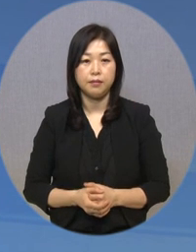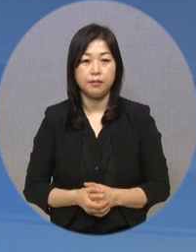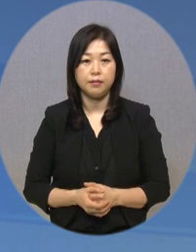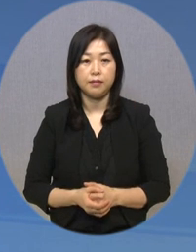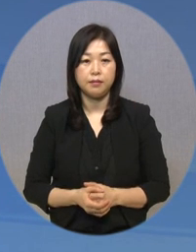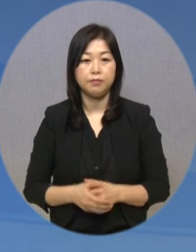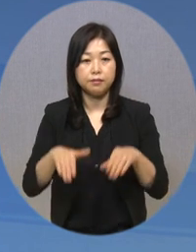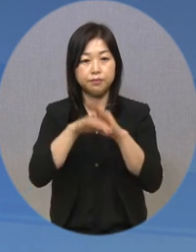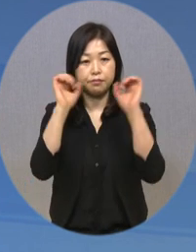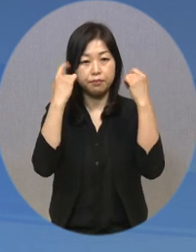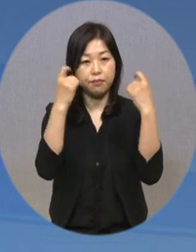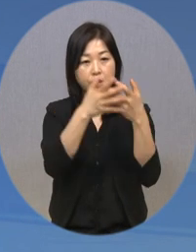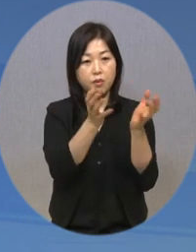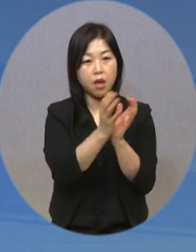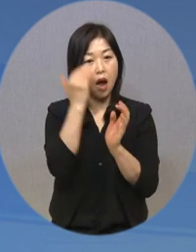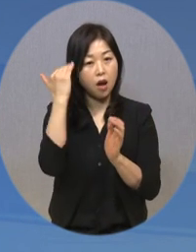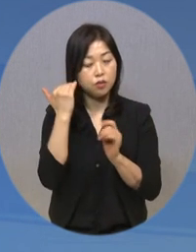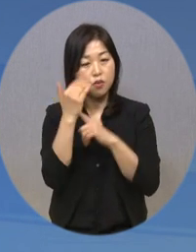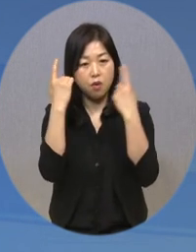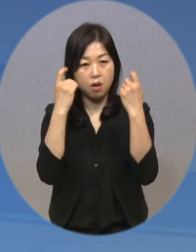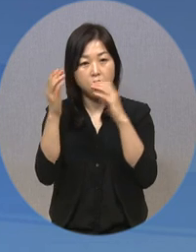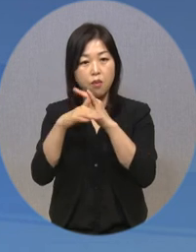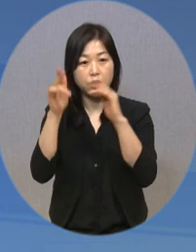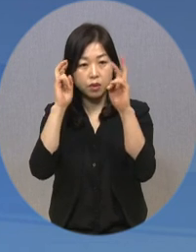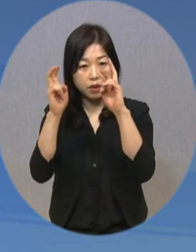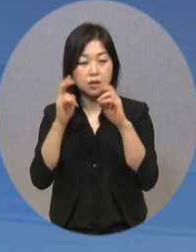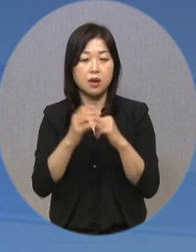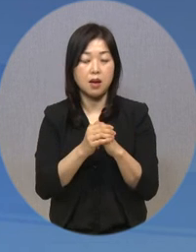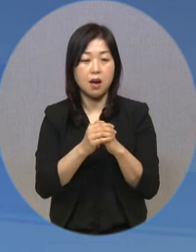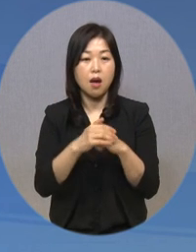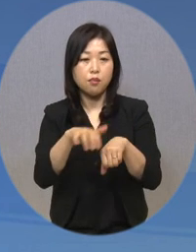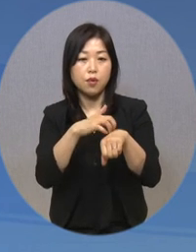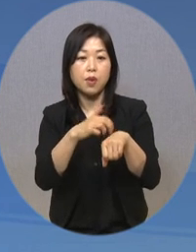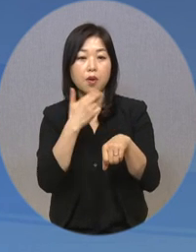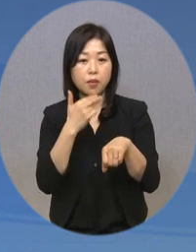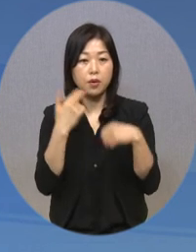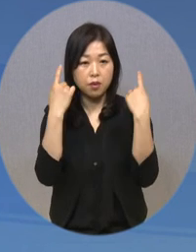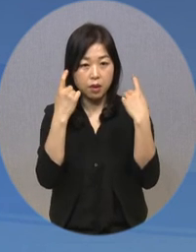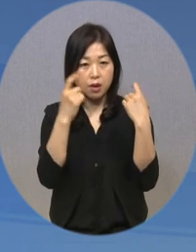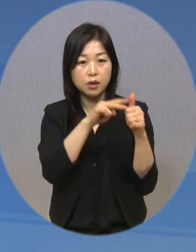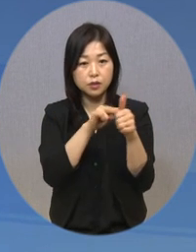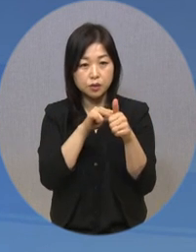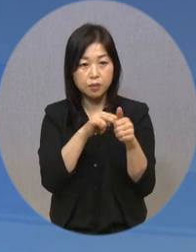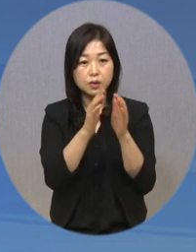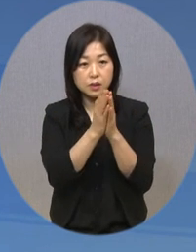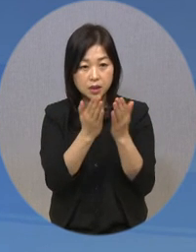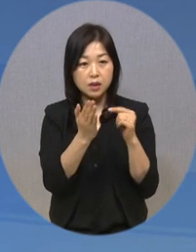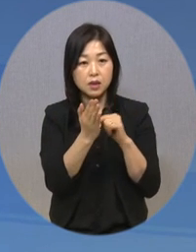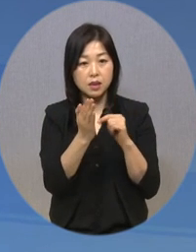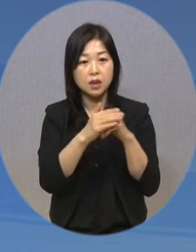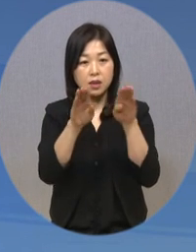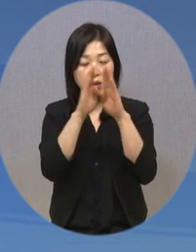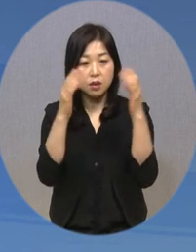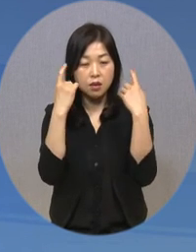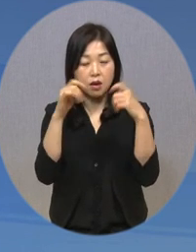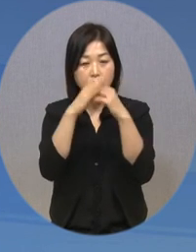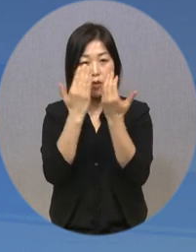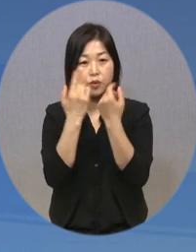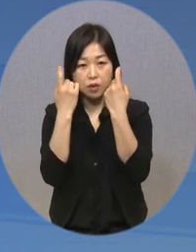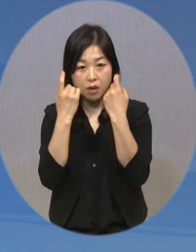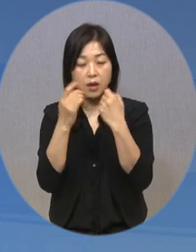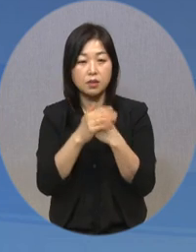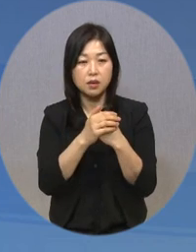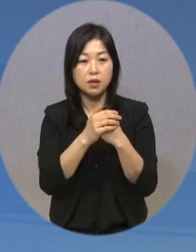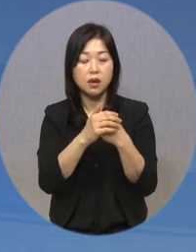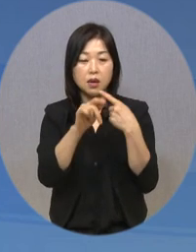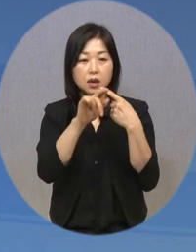문화체육관광부와 한국관광공사가 무장의 관광정보 누리집인 열린관광 모두의 여행을 지난 7일부터